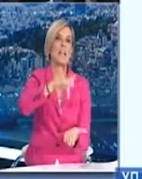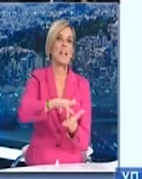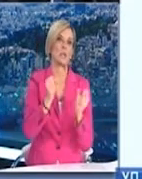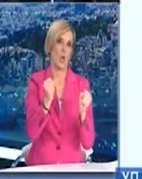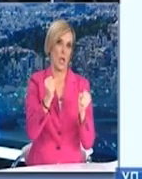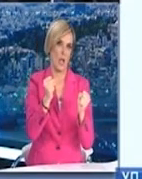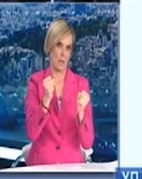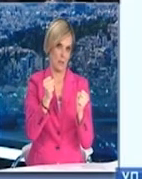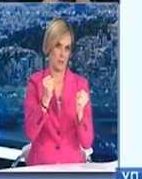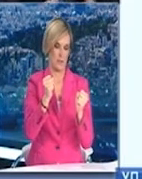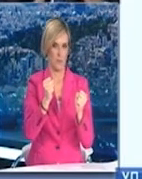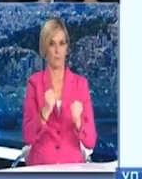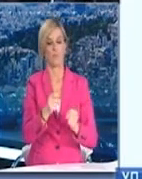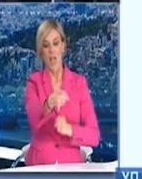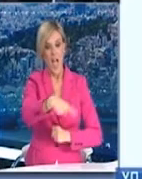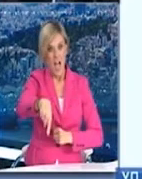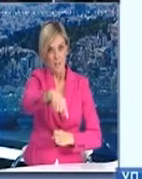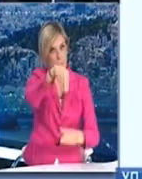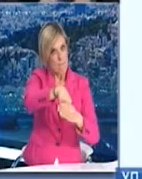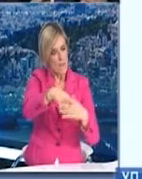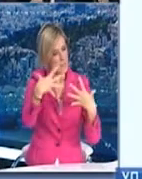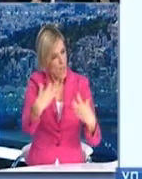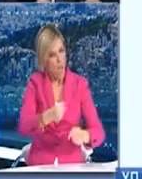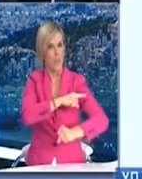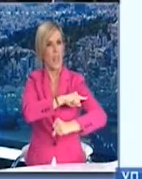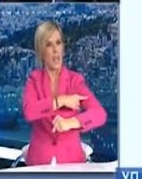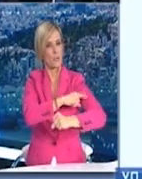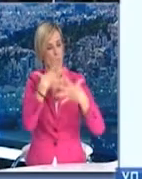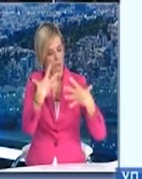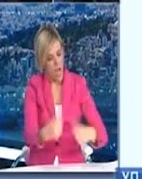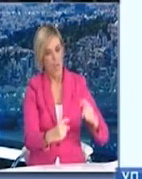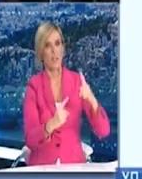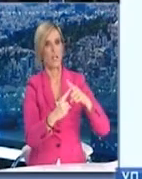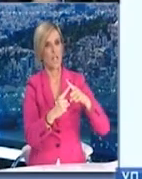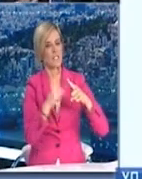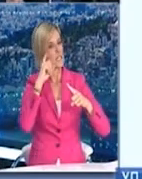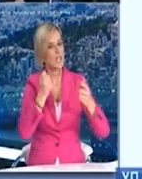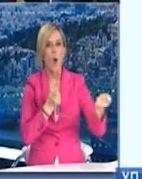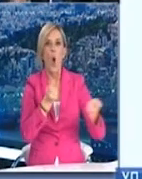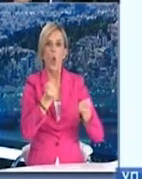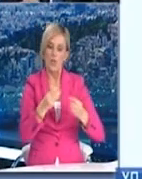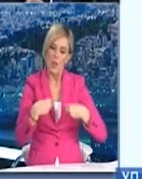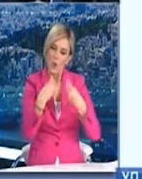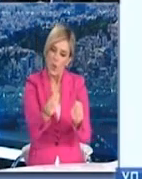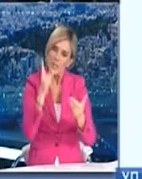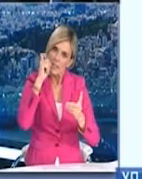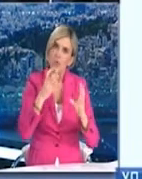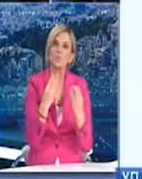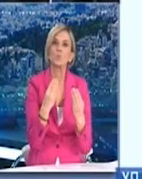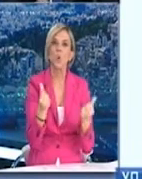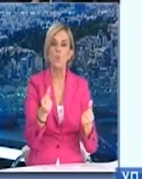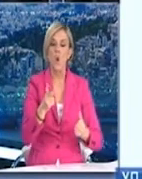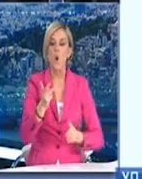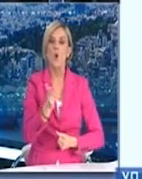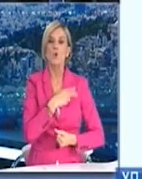Υγείας θα στηρίξει και όλη αυτή την προσπάθεια, όλο αυτό το project. Άρα λοιπόν, βλέπετε στα δεξιά πώς επιμερίζονται